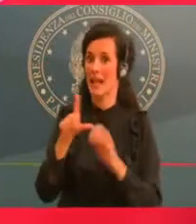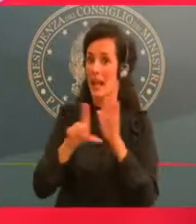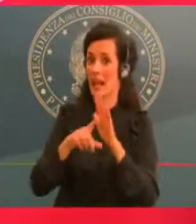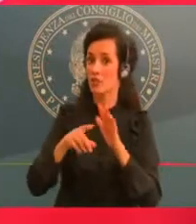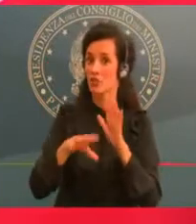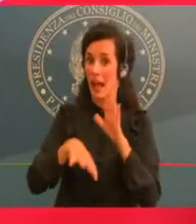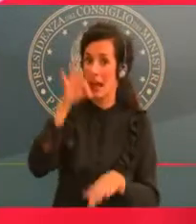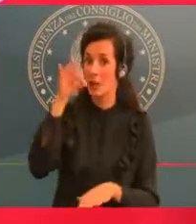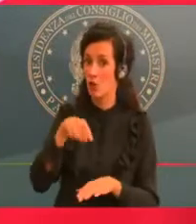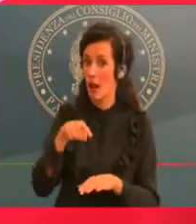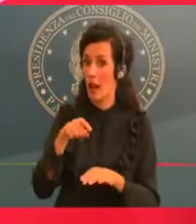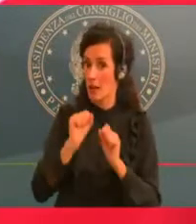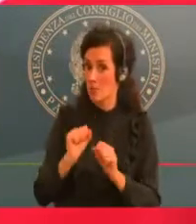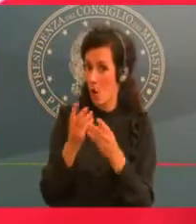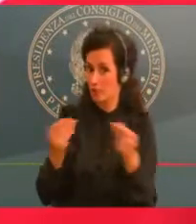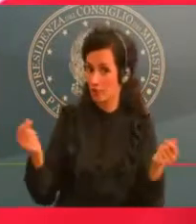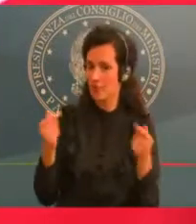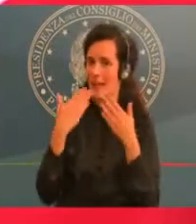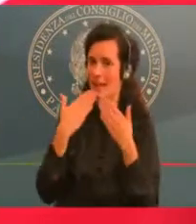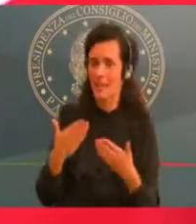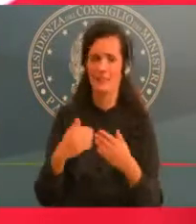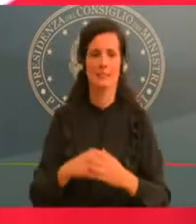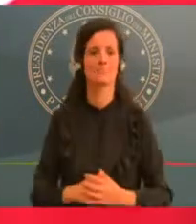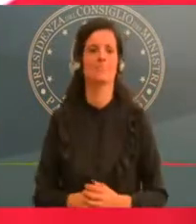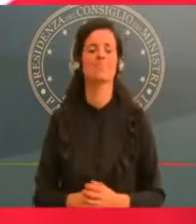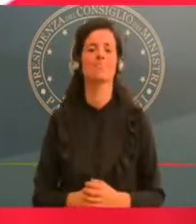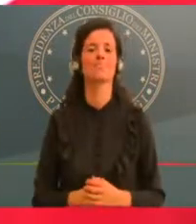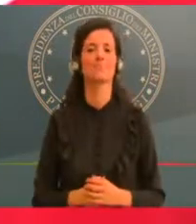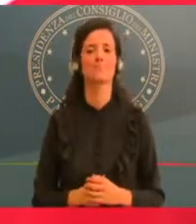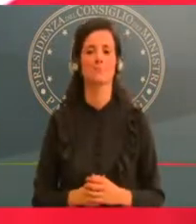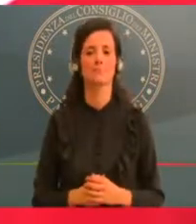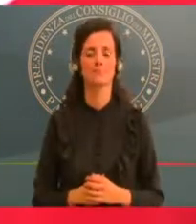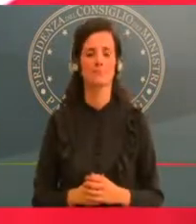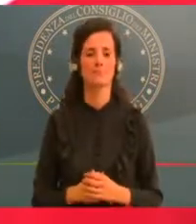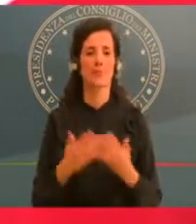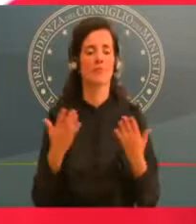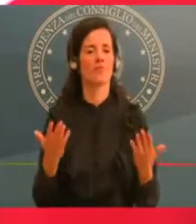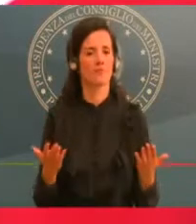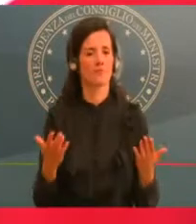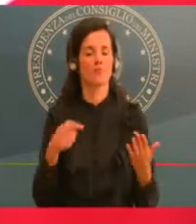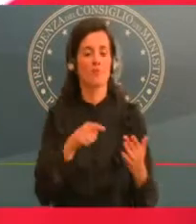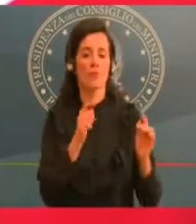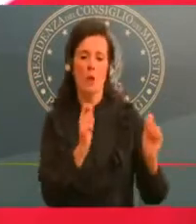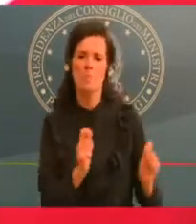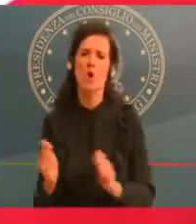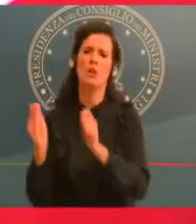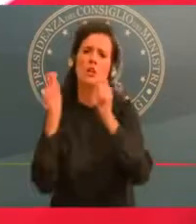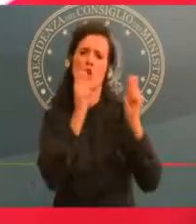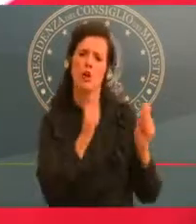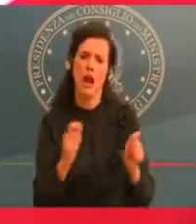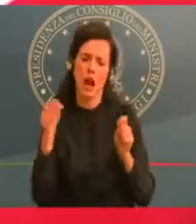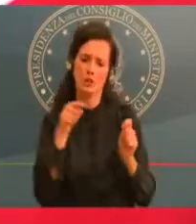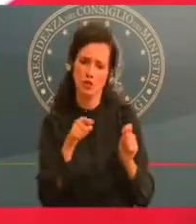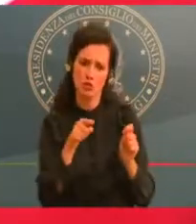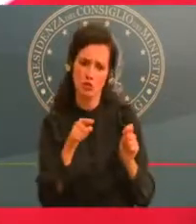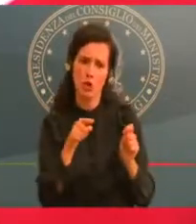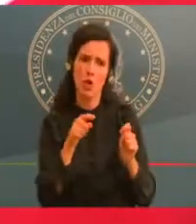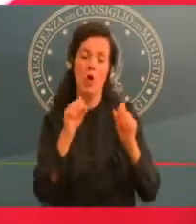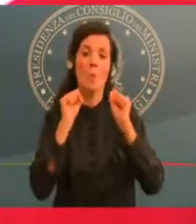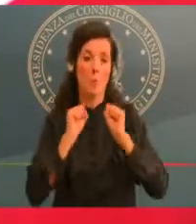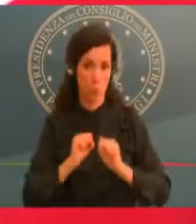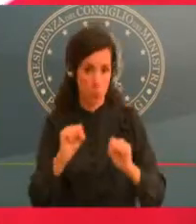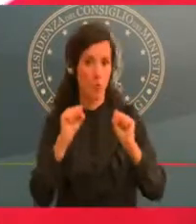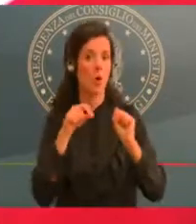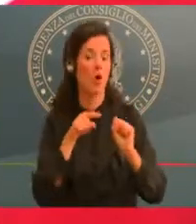monitoraggio possa anche suggerire una diversa condizione di rischio all'interno di una